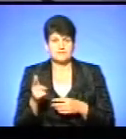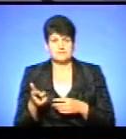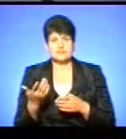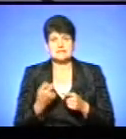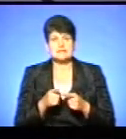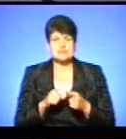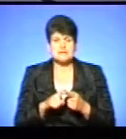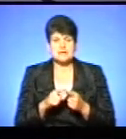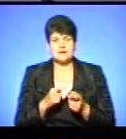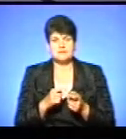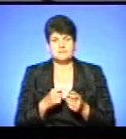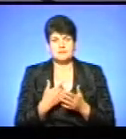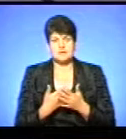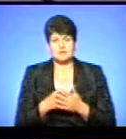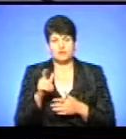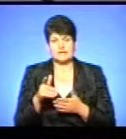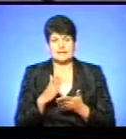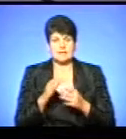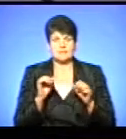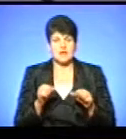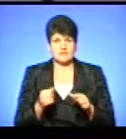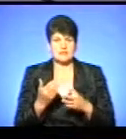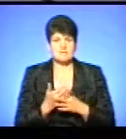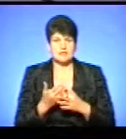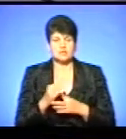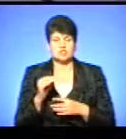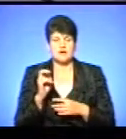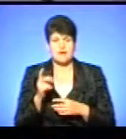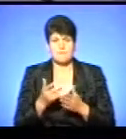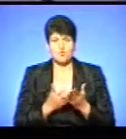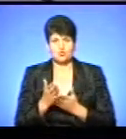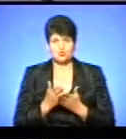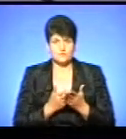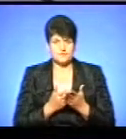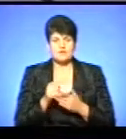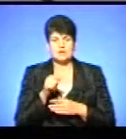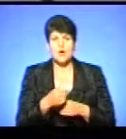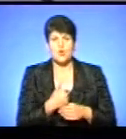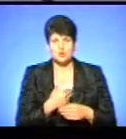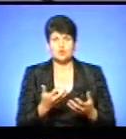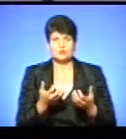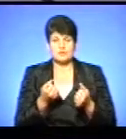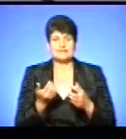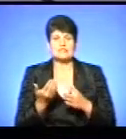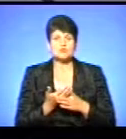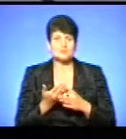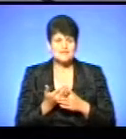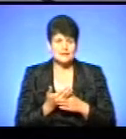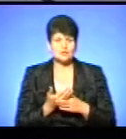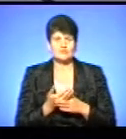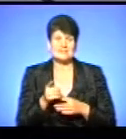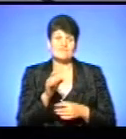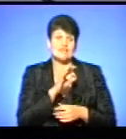увазі, коли в людини є право на пільги на житлово-комунальні послуги, і вона хоче отримати субсидії, і якщо їй